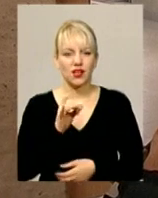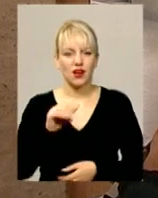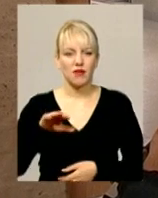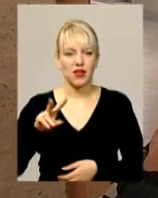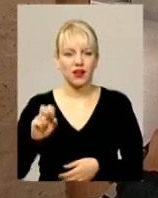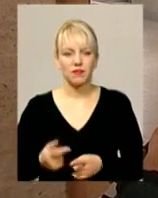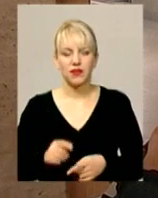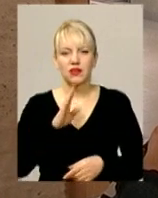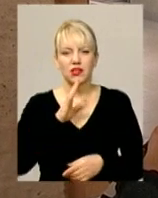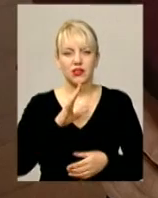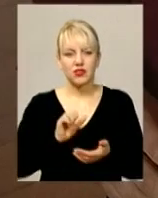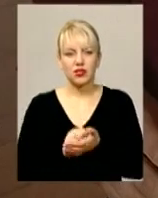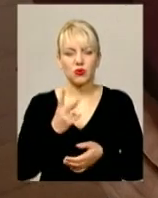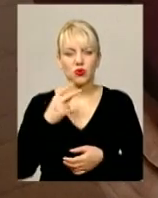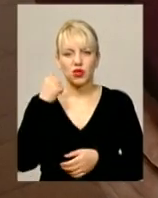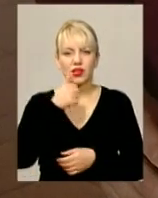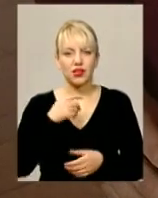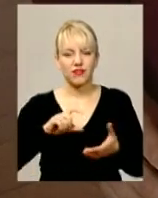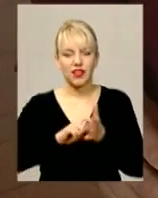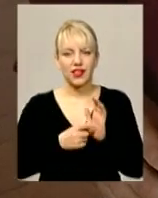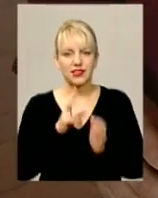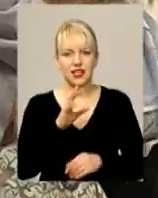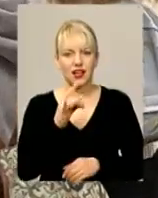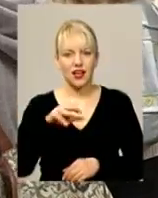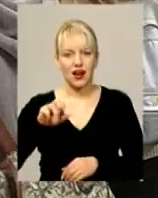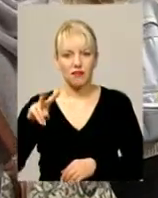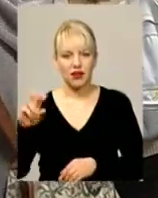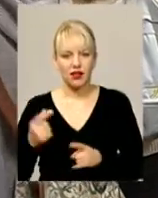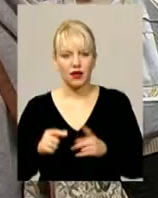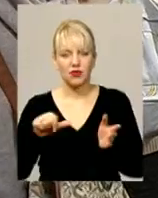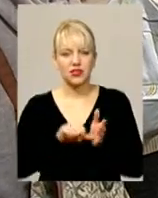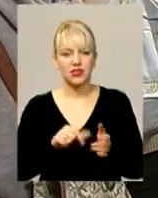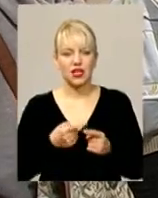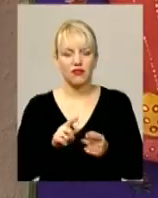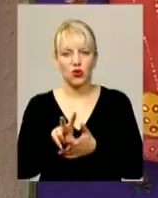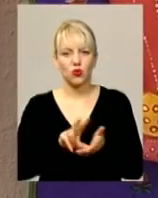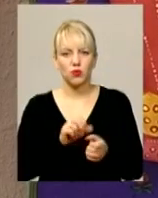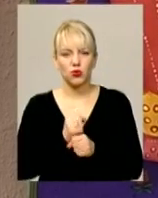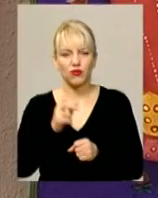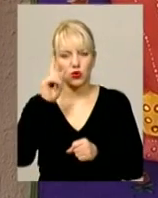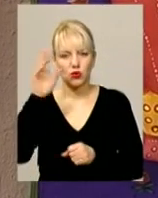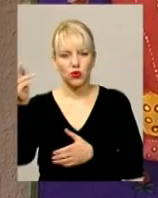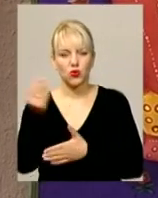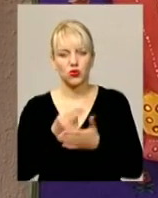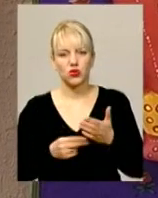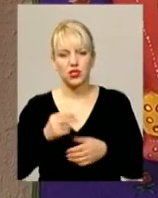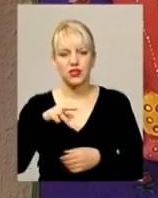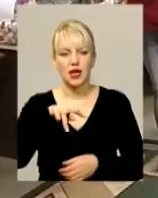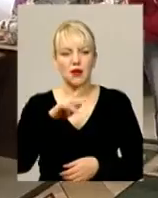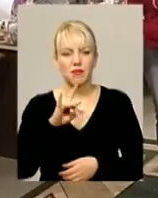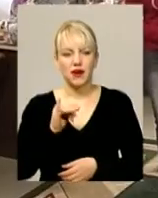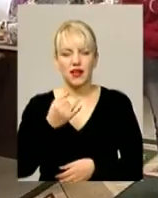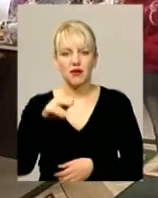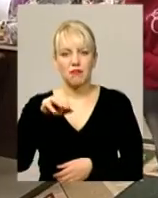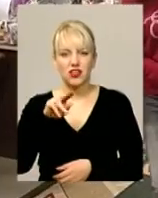Власта Шалапко займається другий рік у класі кераміки. До експозиції дівчина представила копію роботи відомої художниці України Марії Примеченко.